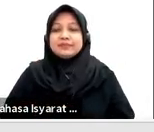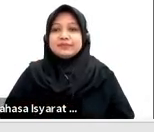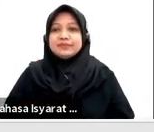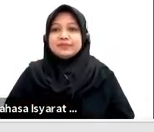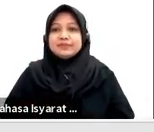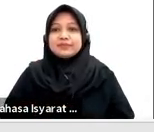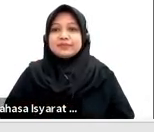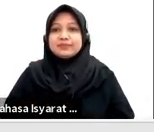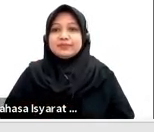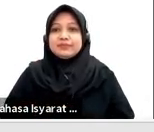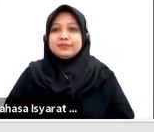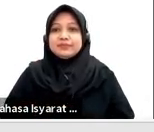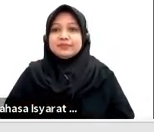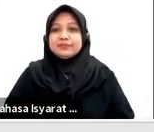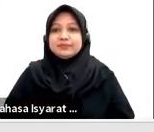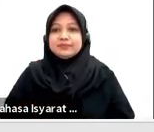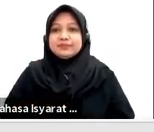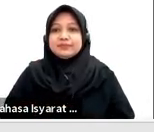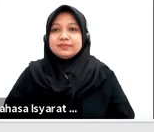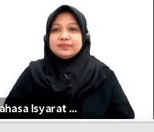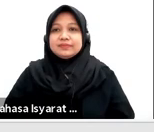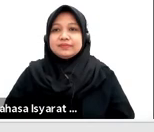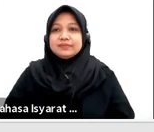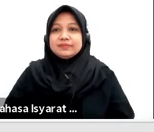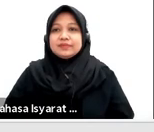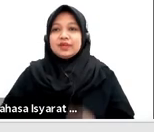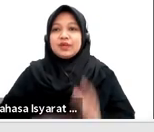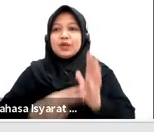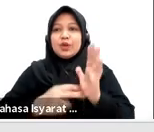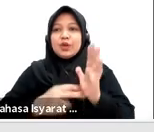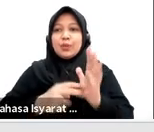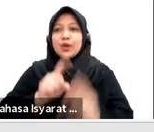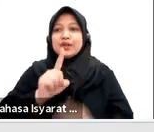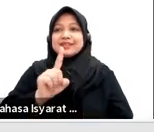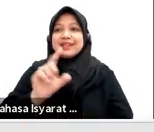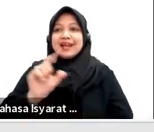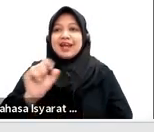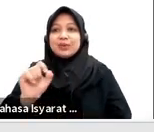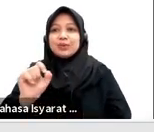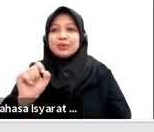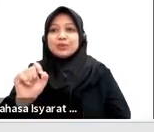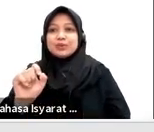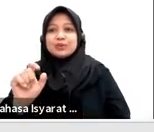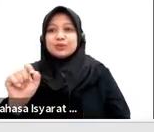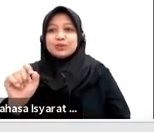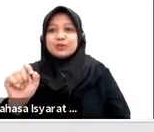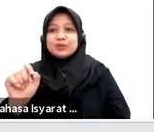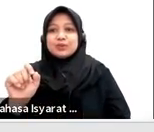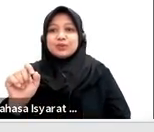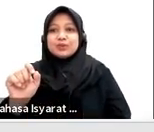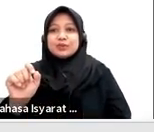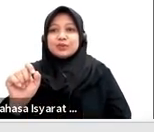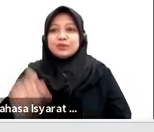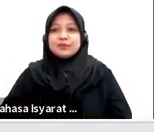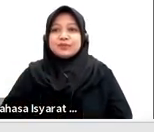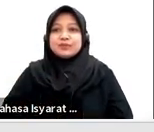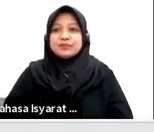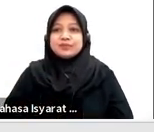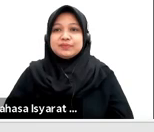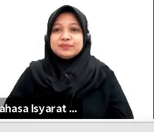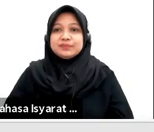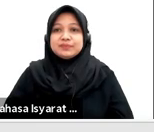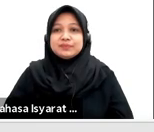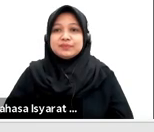kurung PPRBM Solo. 101, Supriyadi, Perkumpulan SCI